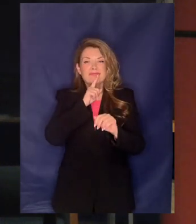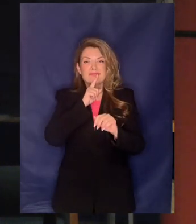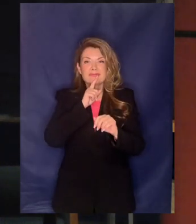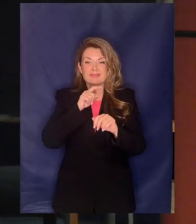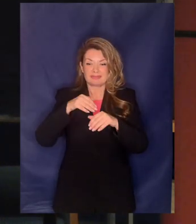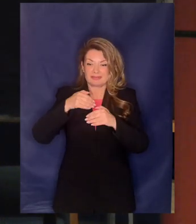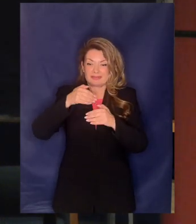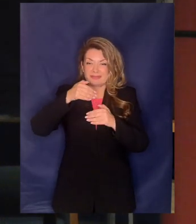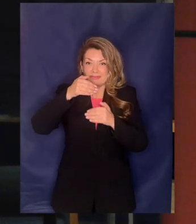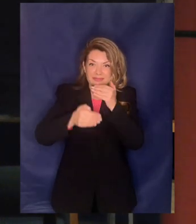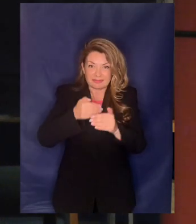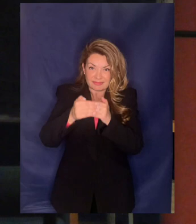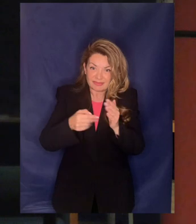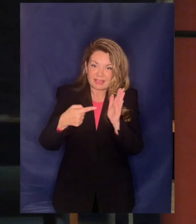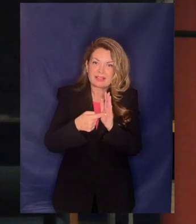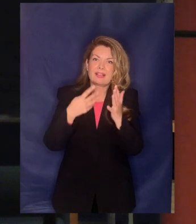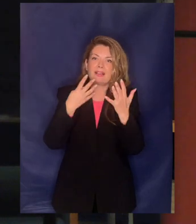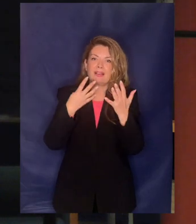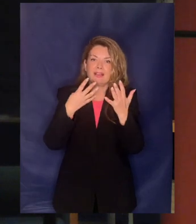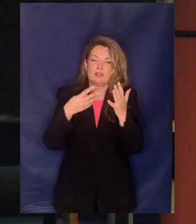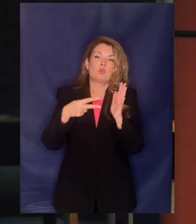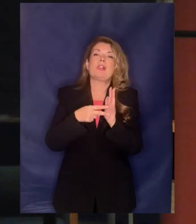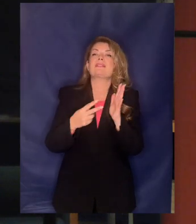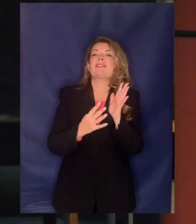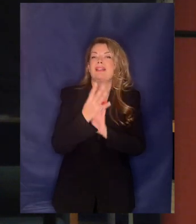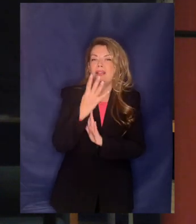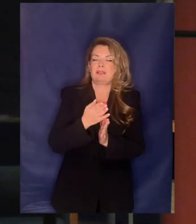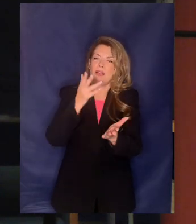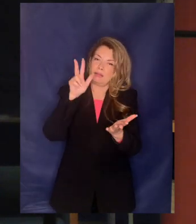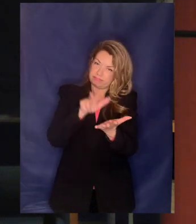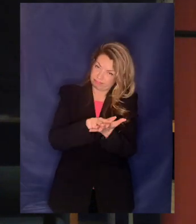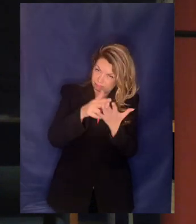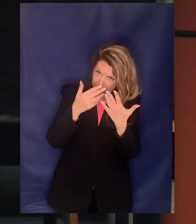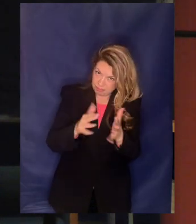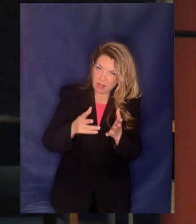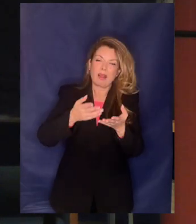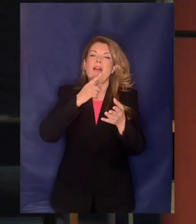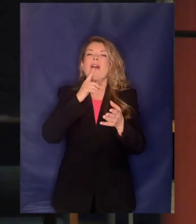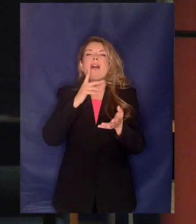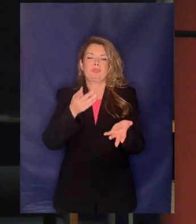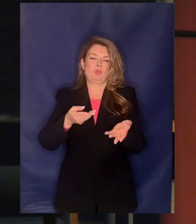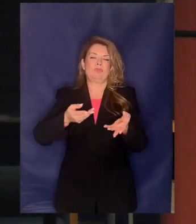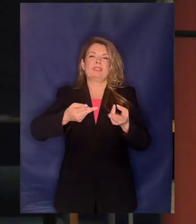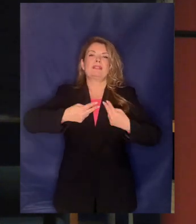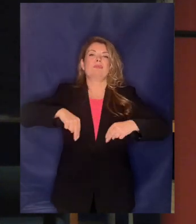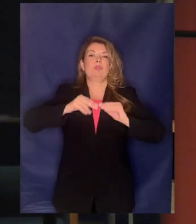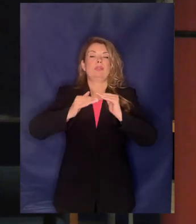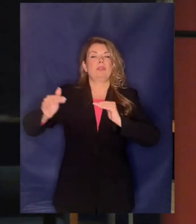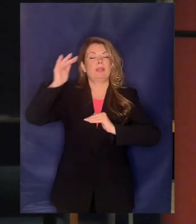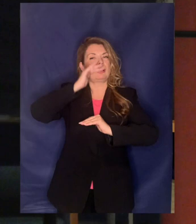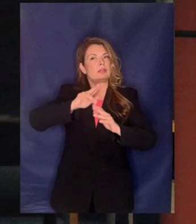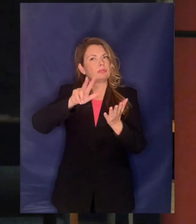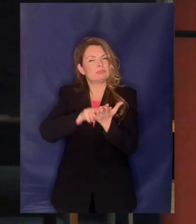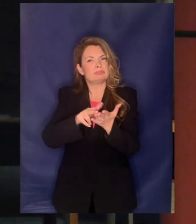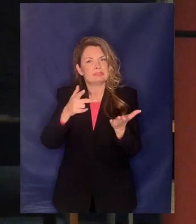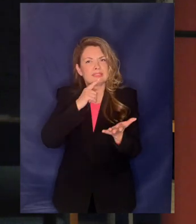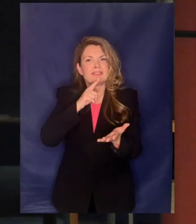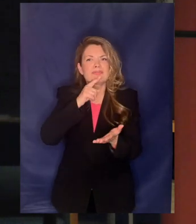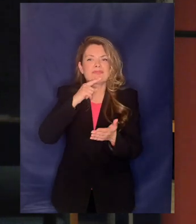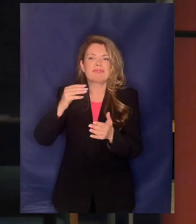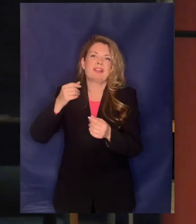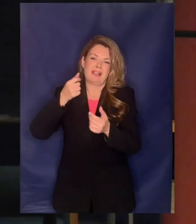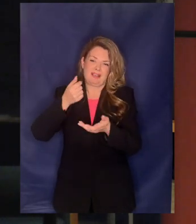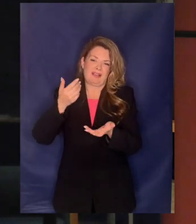πραγματικά απόφαση 1906-2014 είναι απόφαση ολομέλειας του ΣΤΕΜ η οποία θα κόψει το δεύτερο πακέτο αυτό της